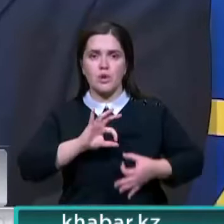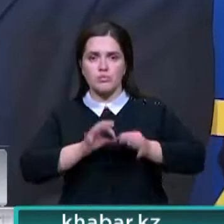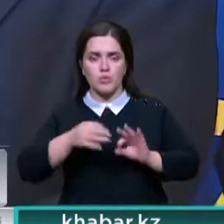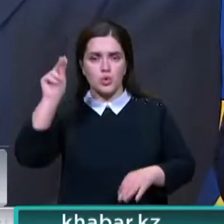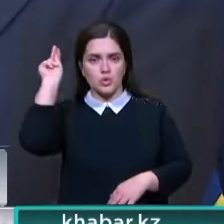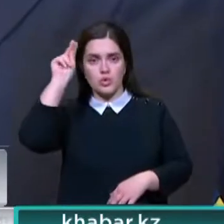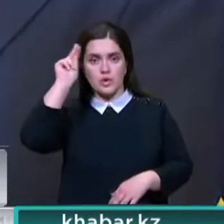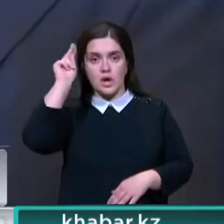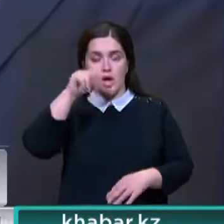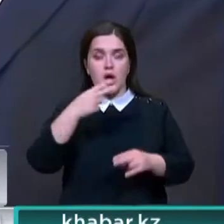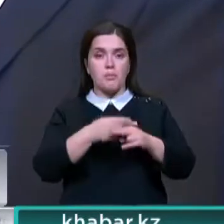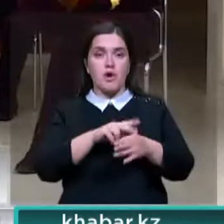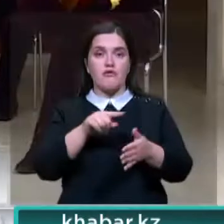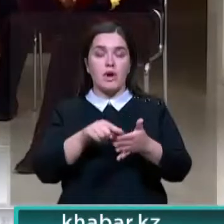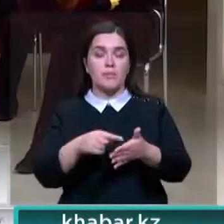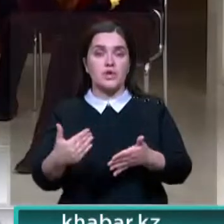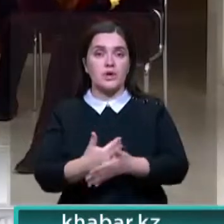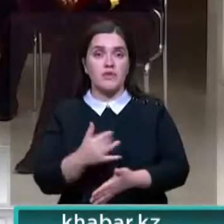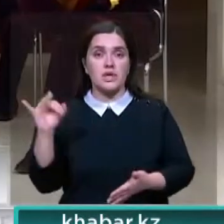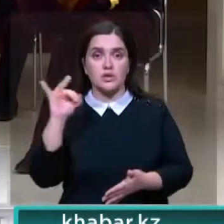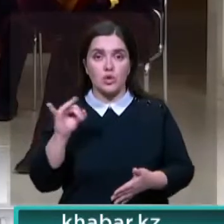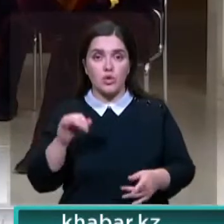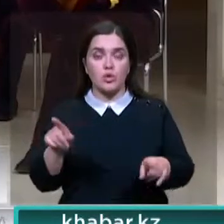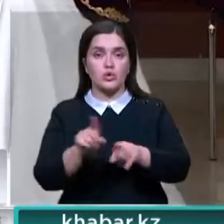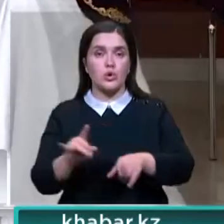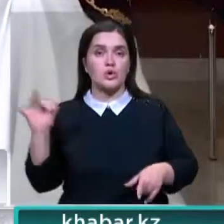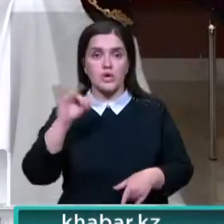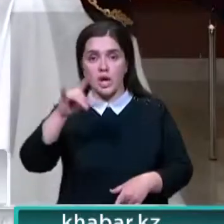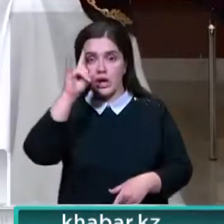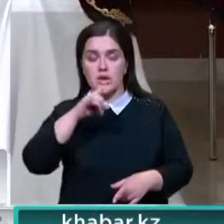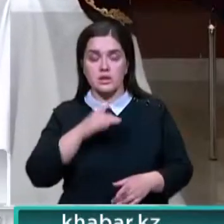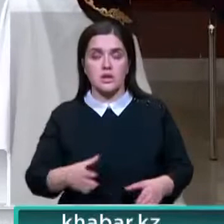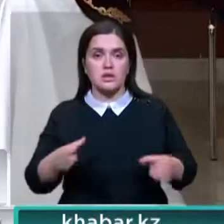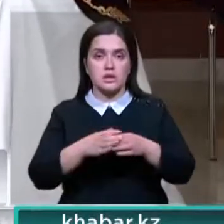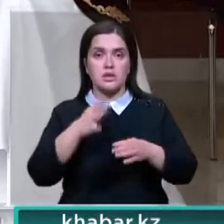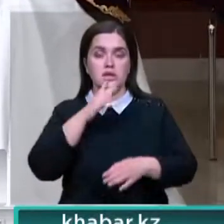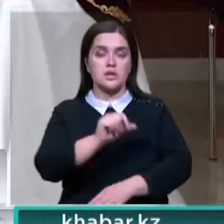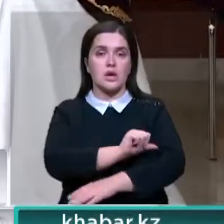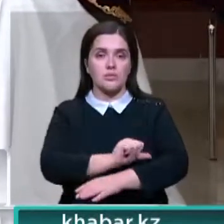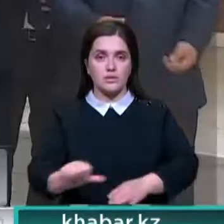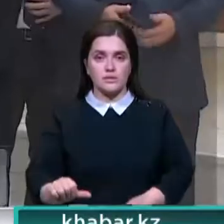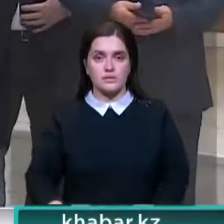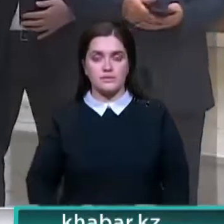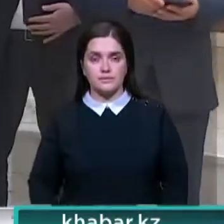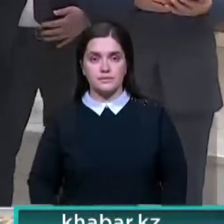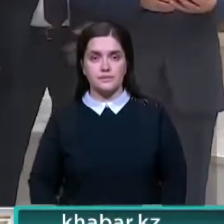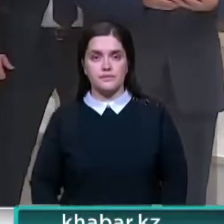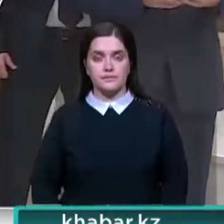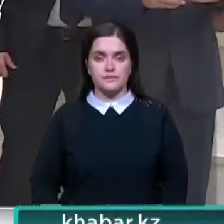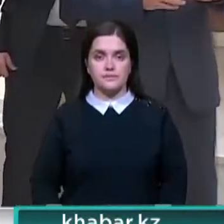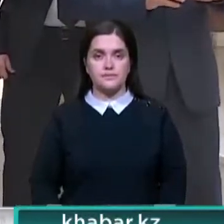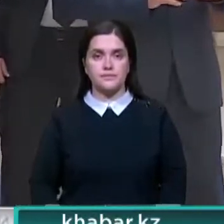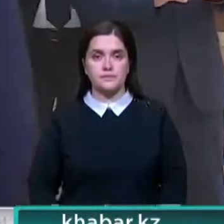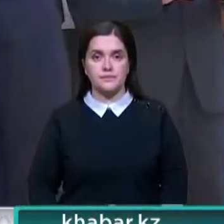актуальных вопросов новейшей истории страны, а также истории казахской диаспоры за рубежом. Татьяна Ковалева, Тимур Казагулов.